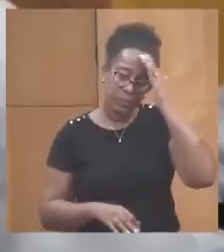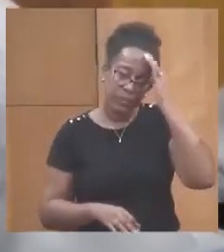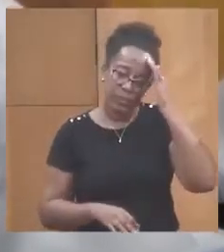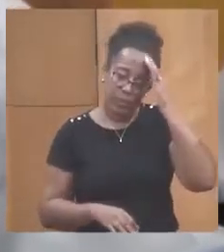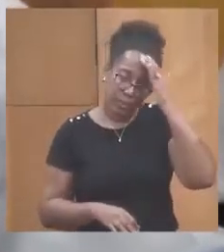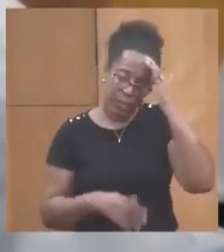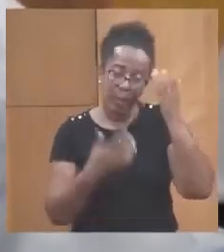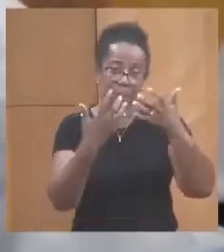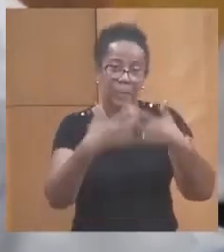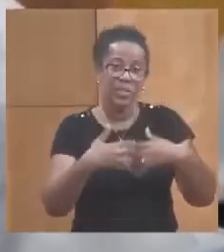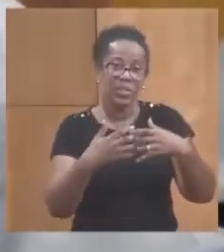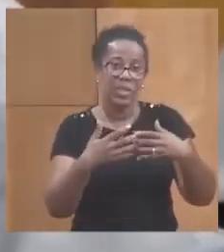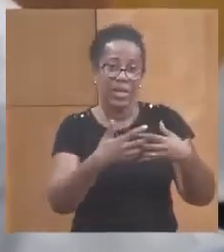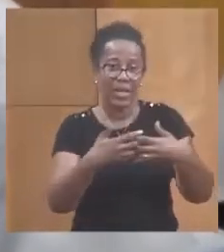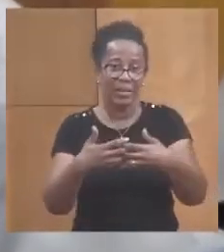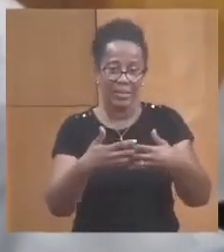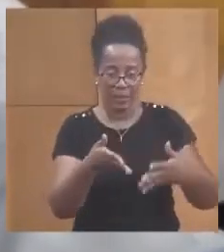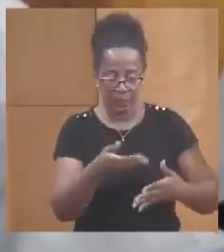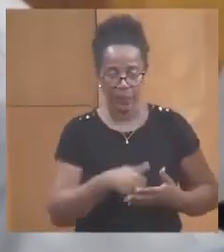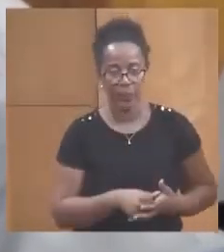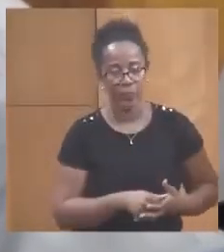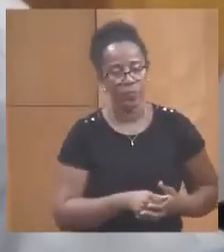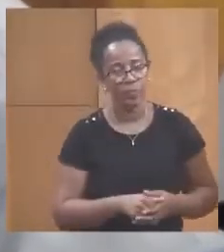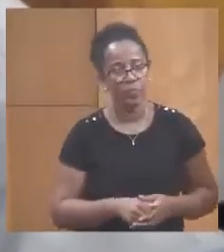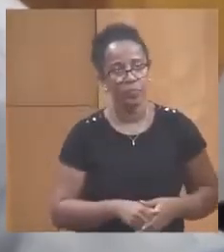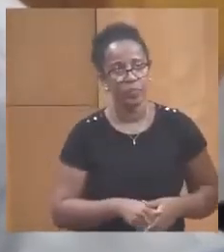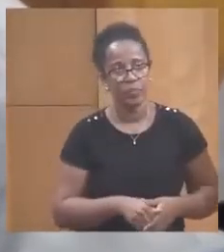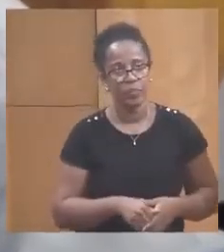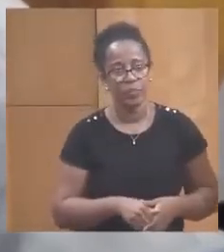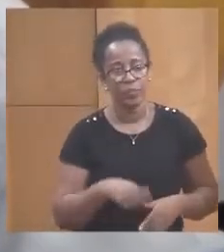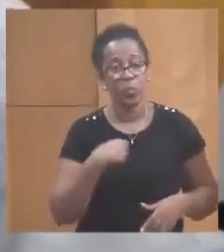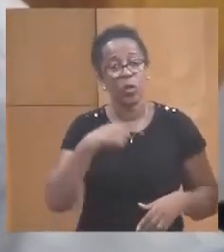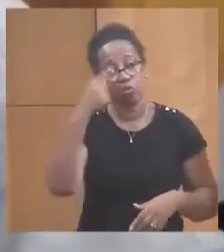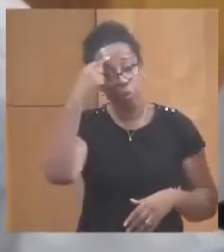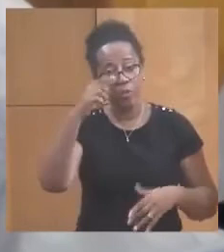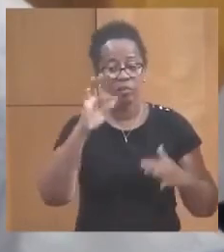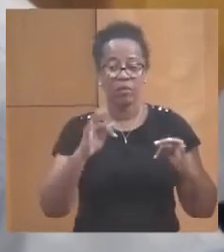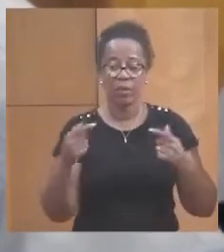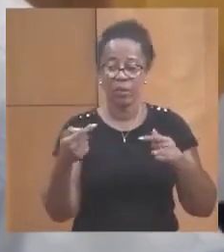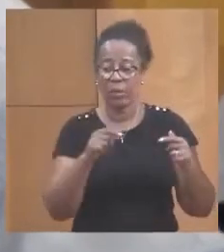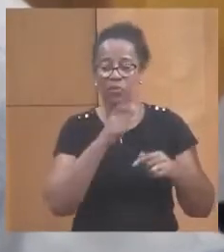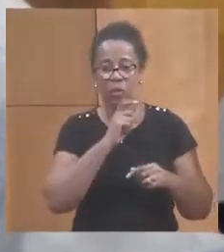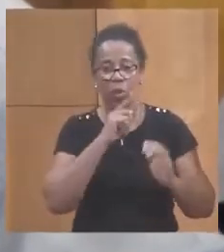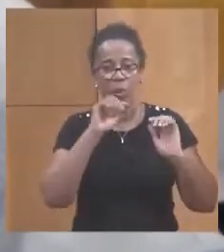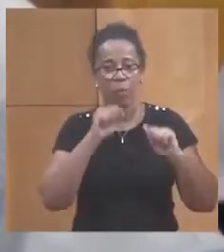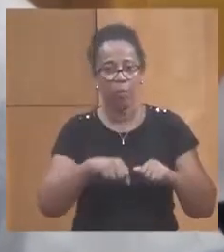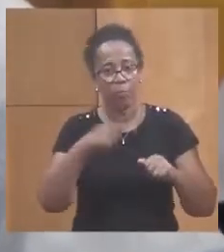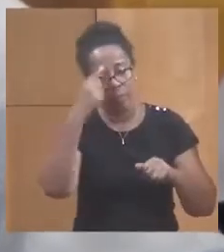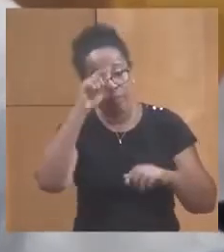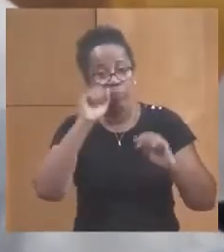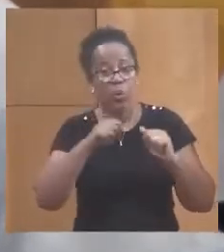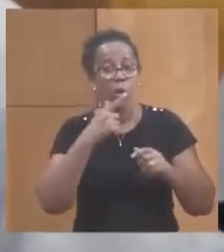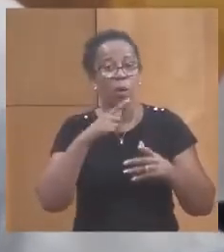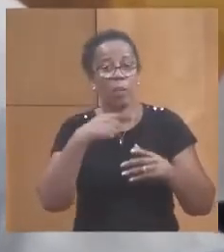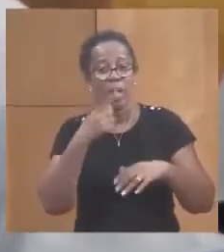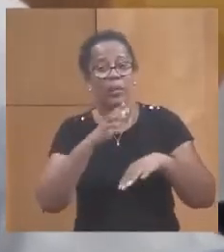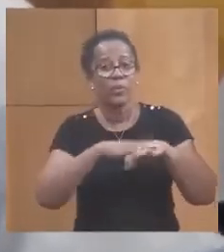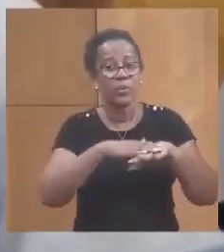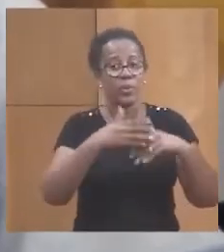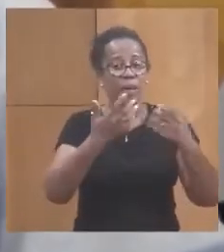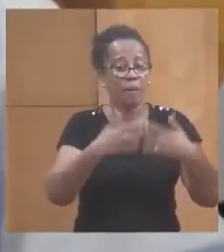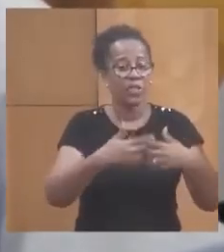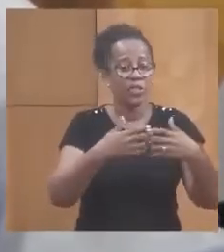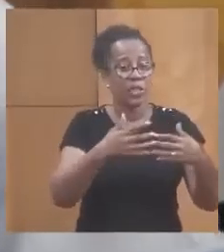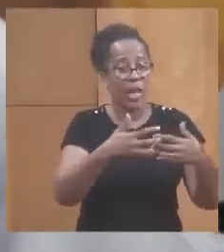aux machines à glace. Mais je pense que les débats de tout à l'heure ont montré qu'on peut glisser des machines à glace, tu vois,